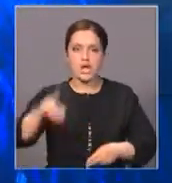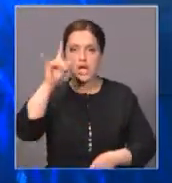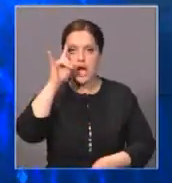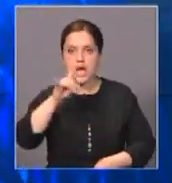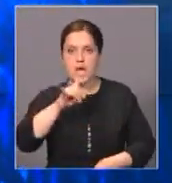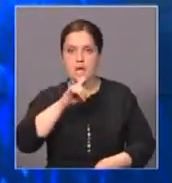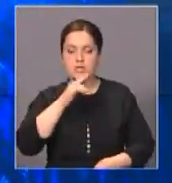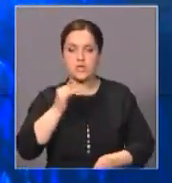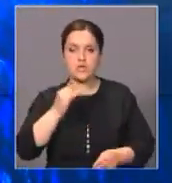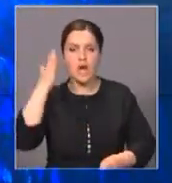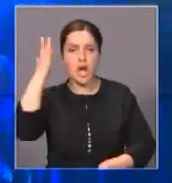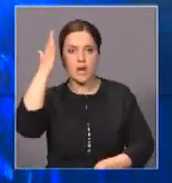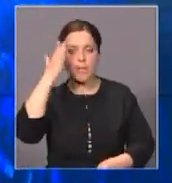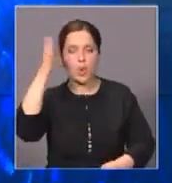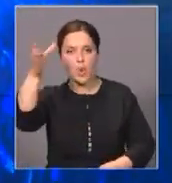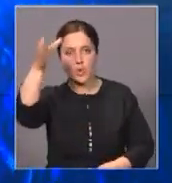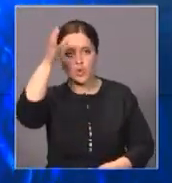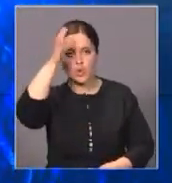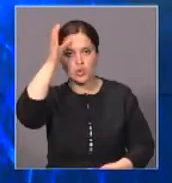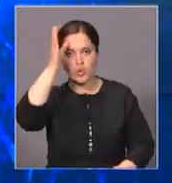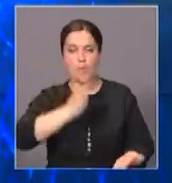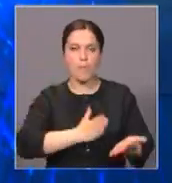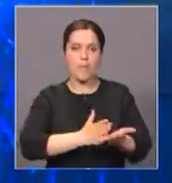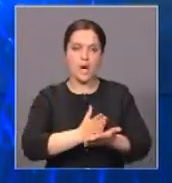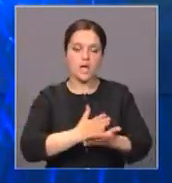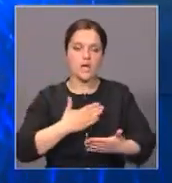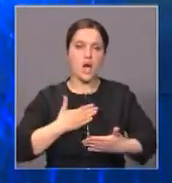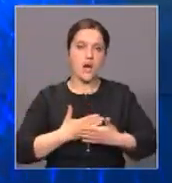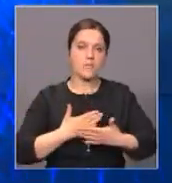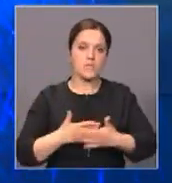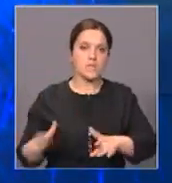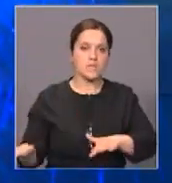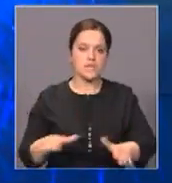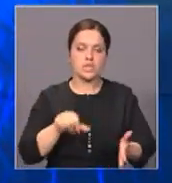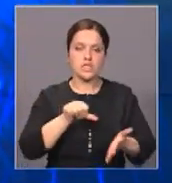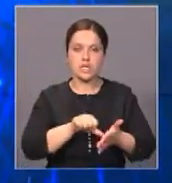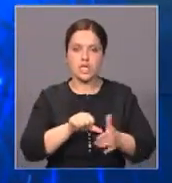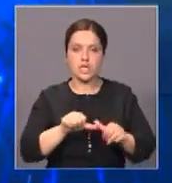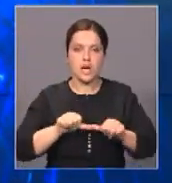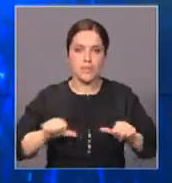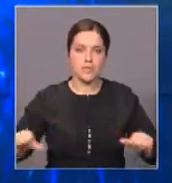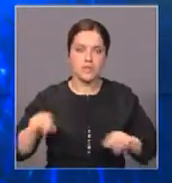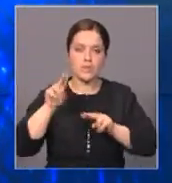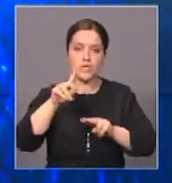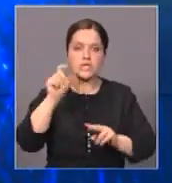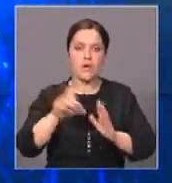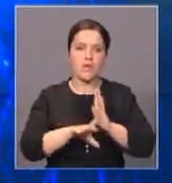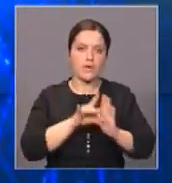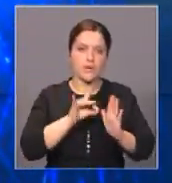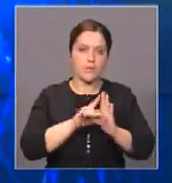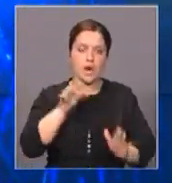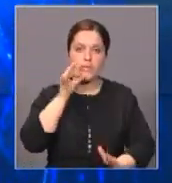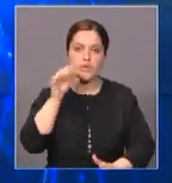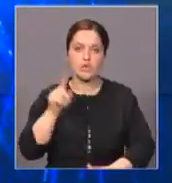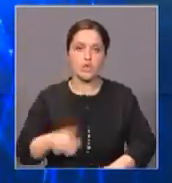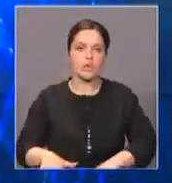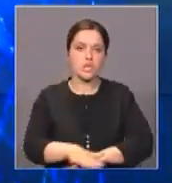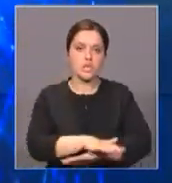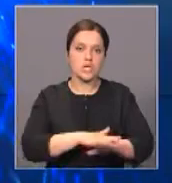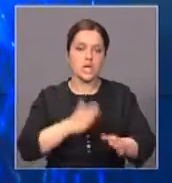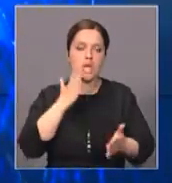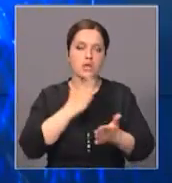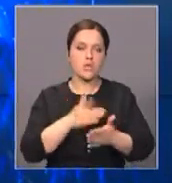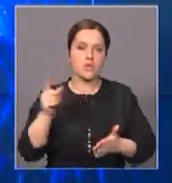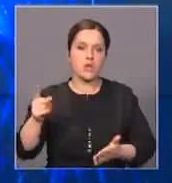поводом для размышлений ученых, политиков, общественных деятелей. Члены комиссии по контролю за выборами отмечают, что у населения страны